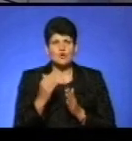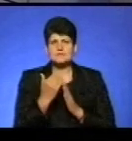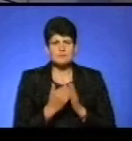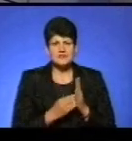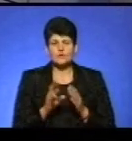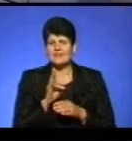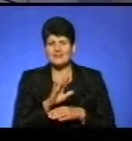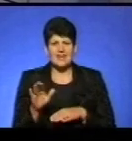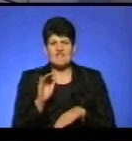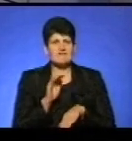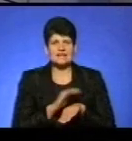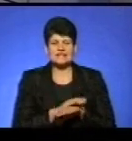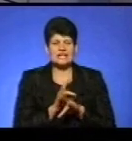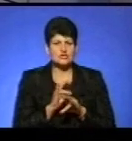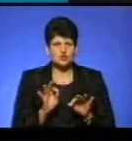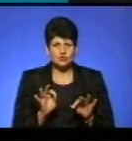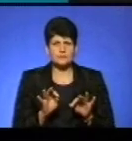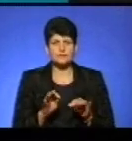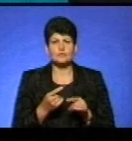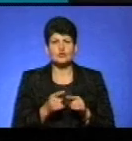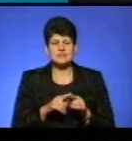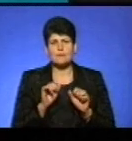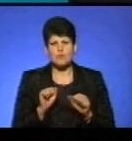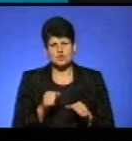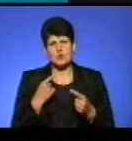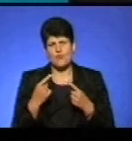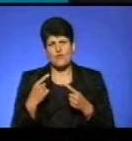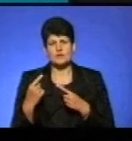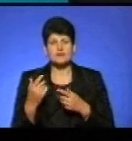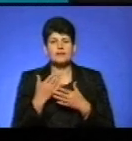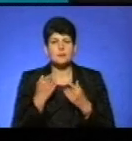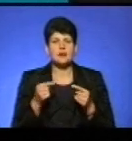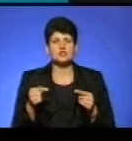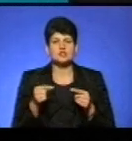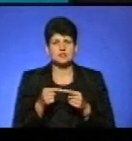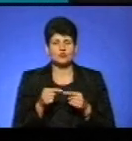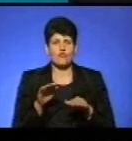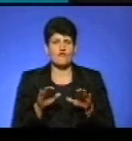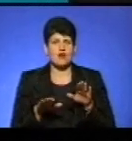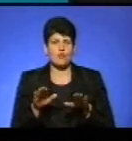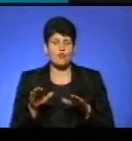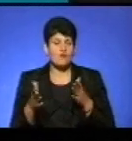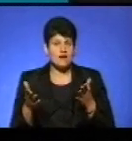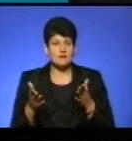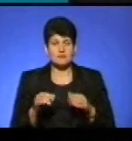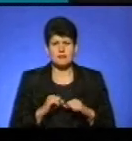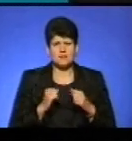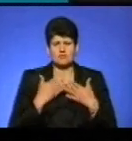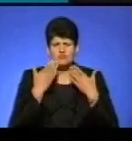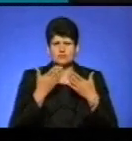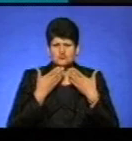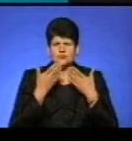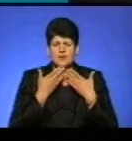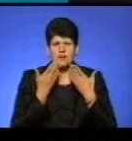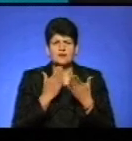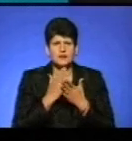фактично. Ну, на цьому, про це можна говорити, що немає чіткого в регулюванні, тому що ми намагалися дочитатися, чи